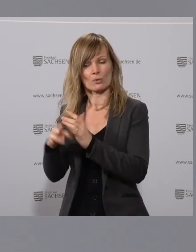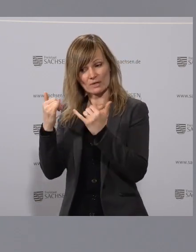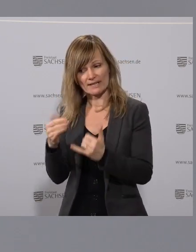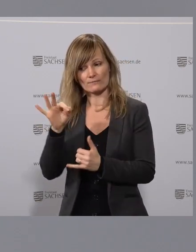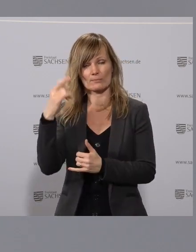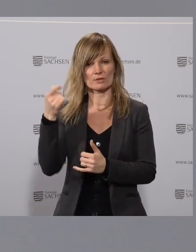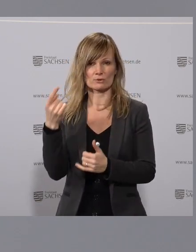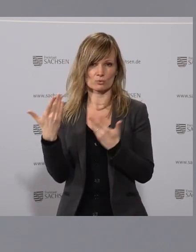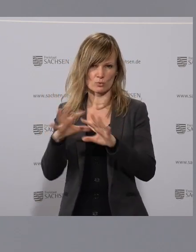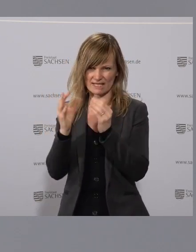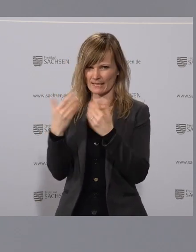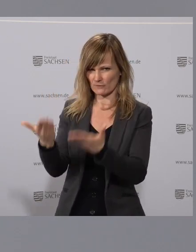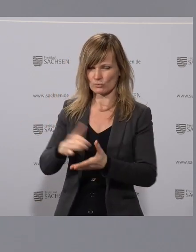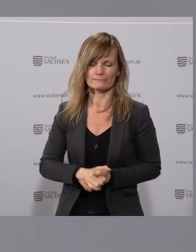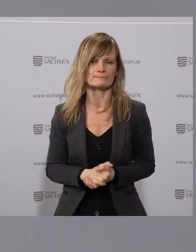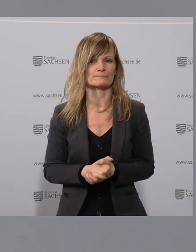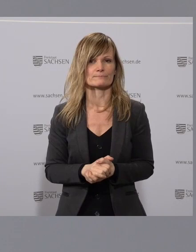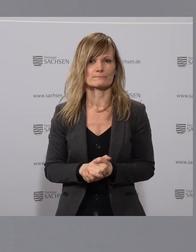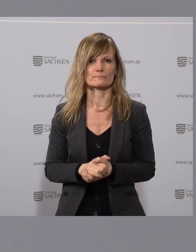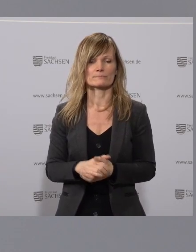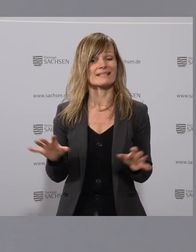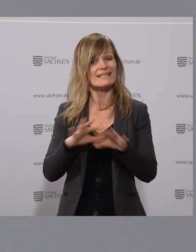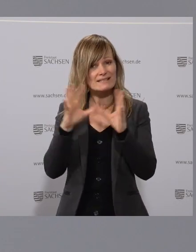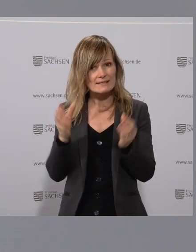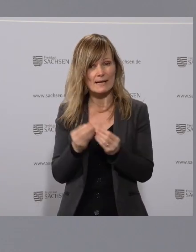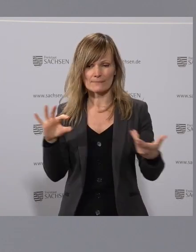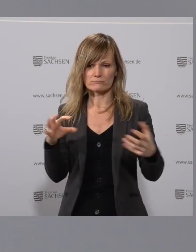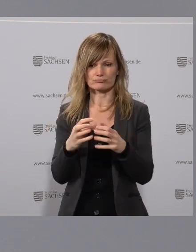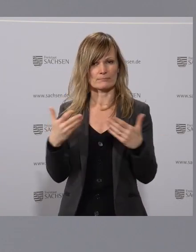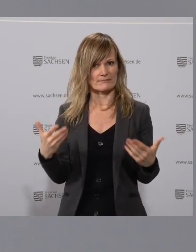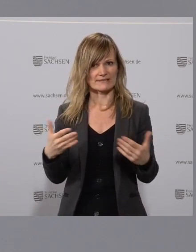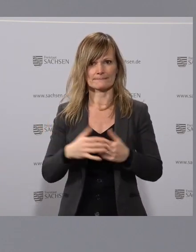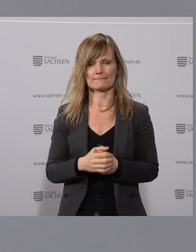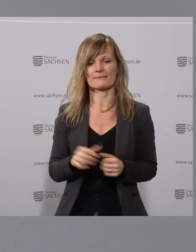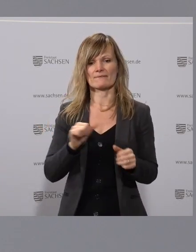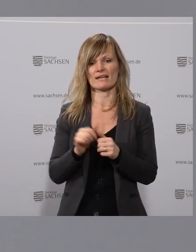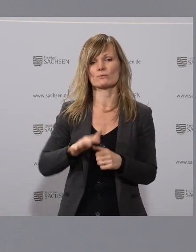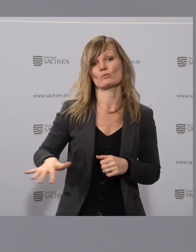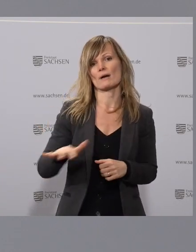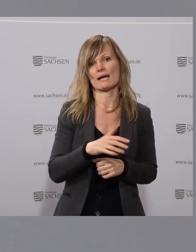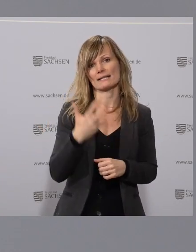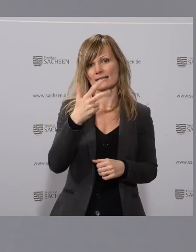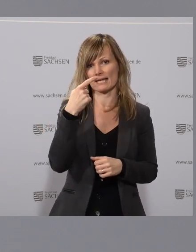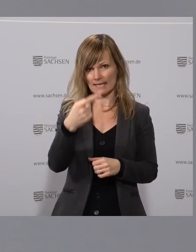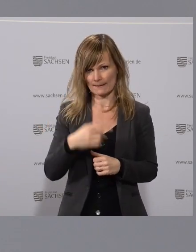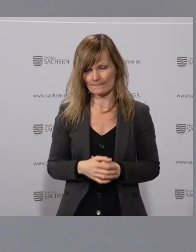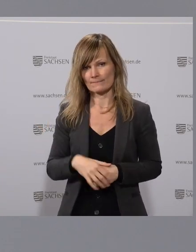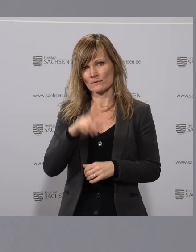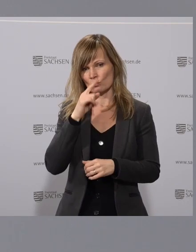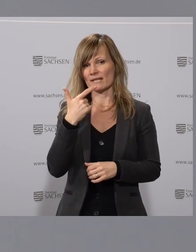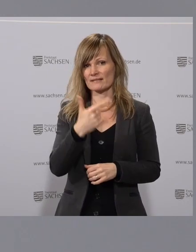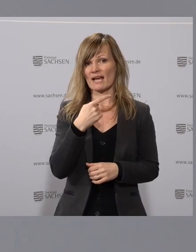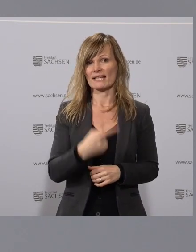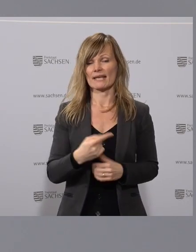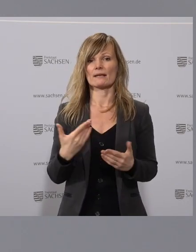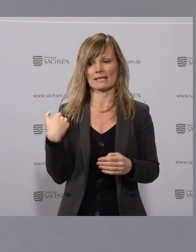das für die Prostitution insgesamt geregelt. Das heißt nochmal insgesamt zusammengefasst. Wir haben fast überall 3G und nur noch 2G